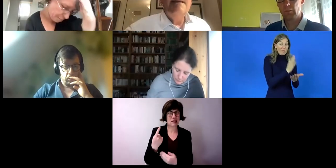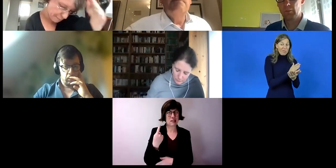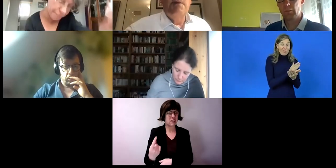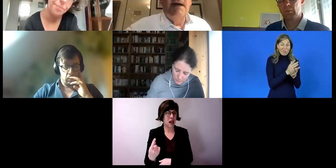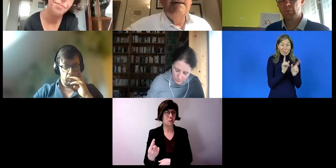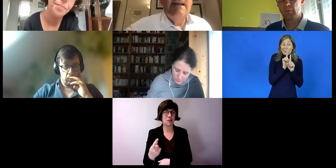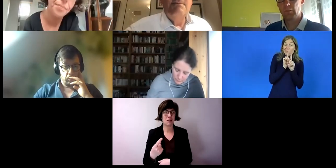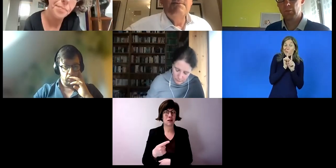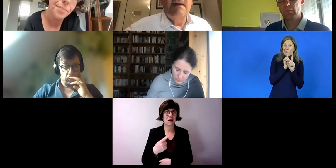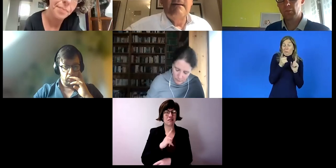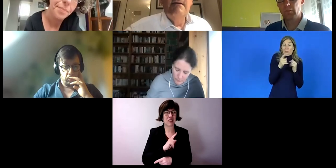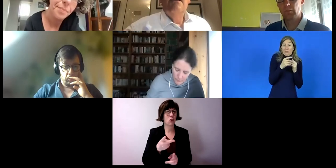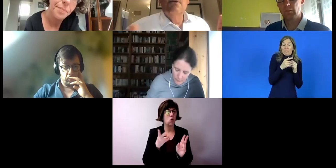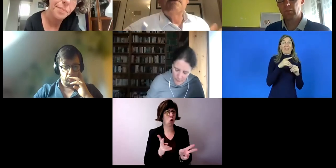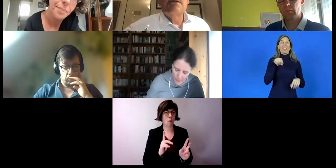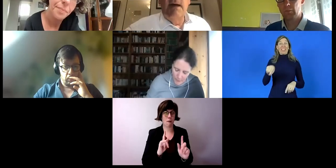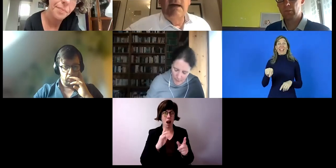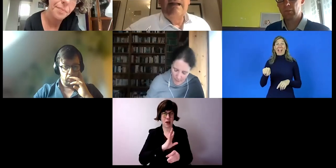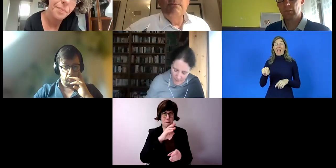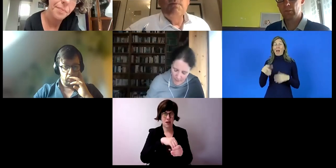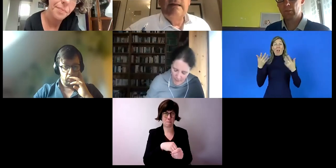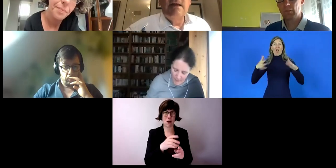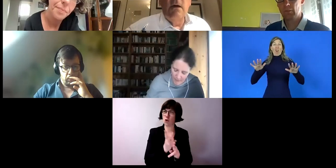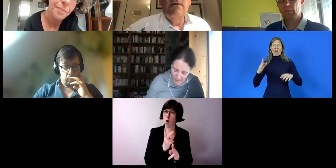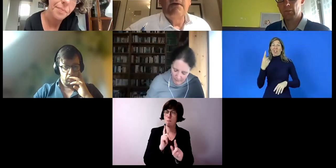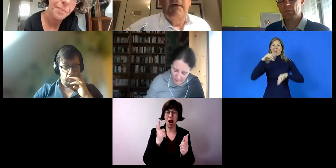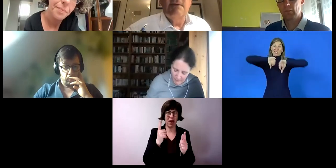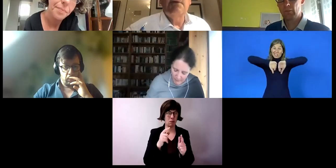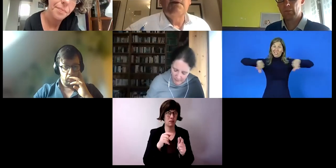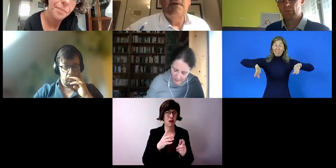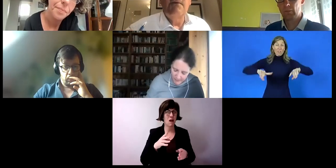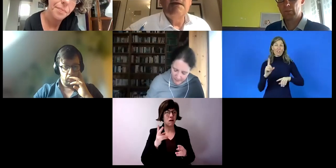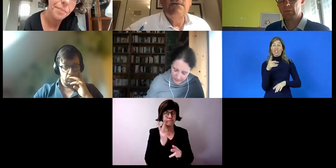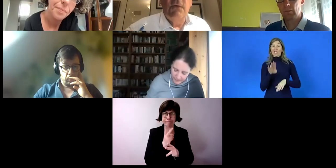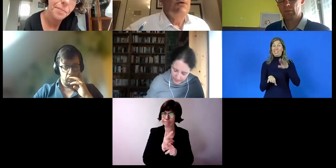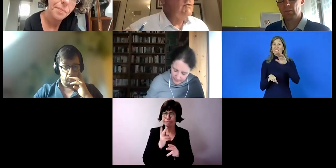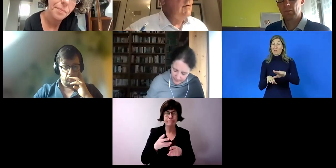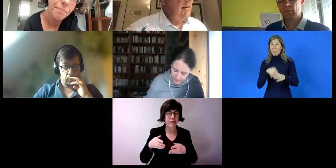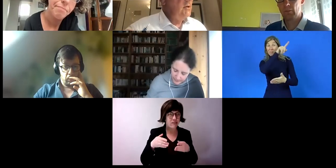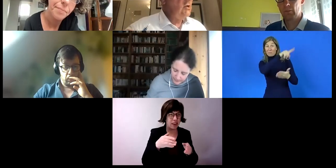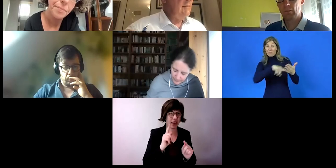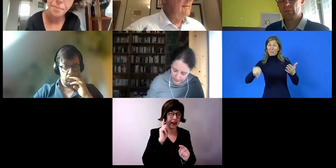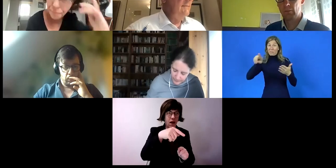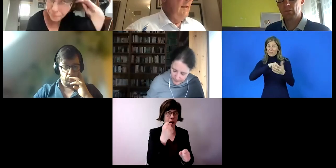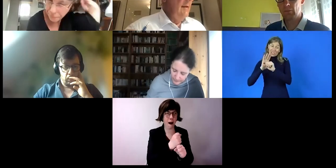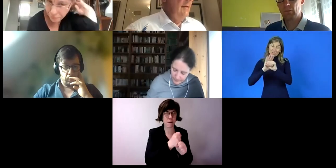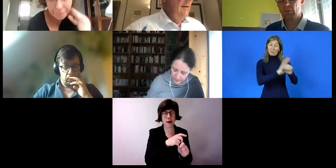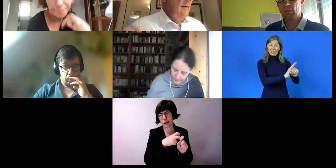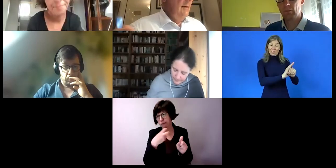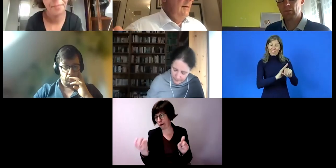dann nicht am normalen Leben teil. Und das normale Leben spielt sich auch auf der Fahrt und auf dem Weg von und zur Arbeit statt.